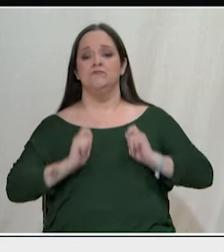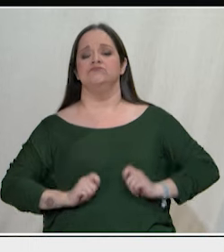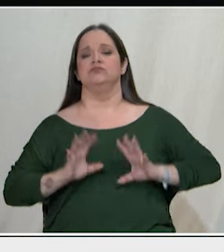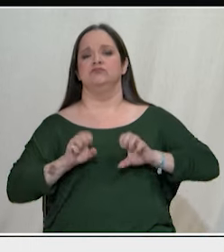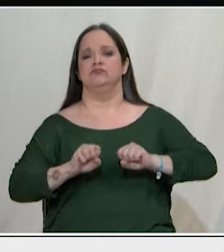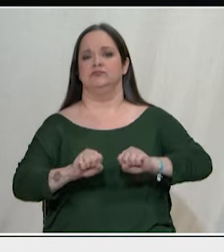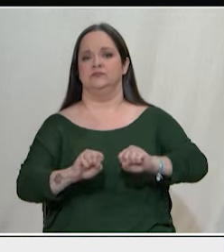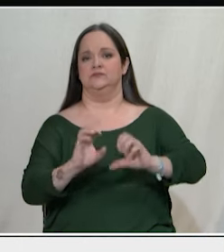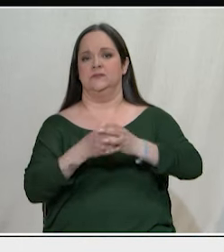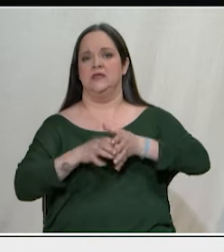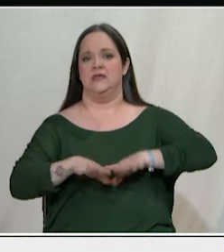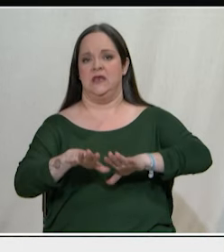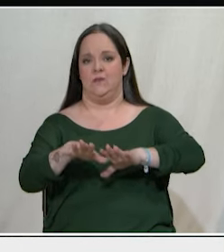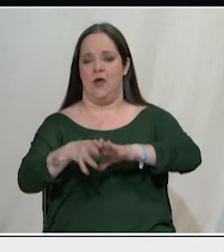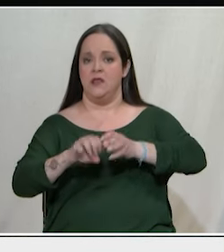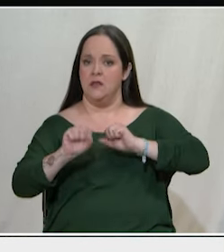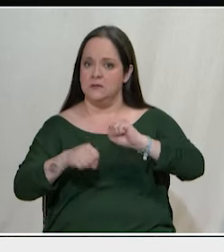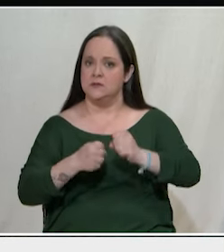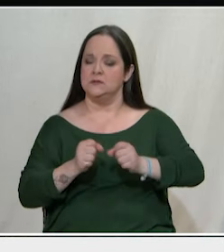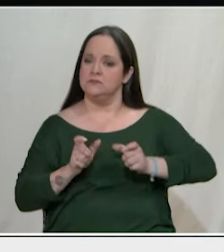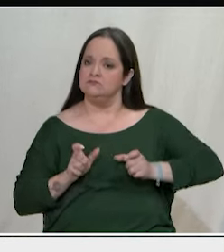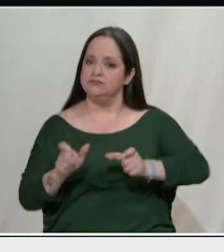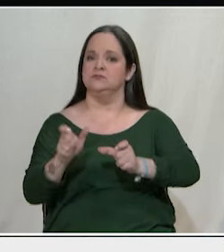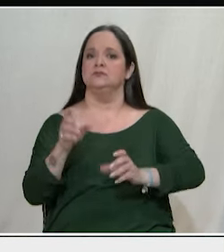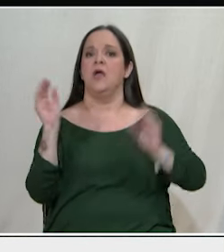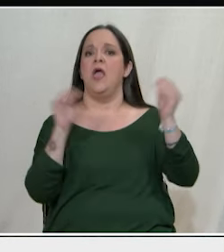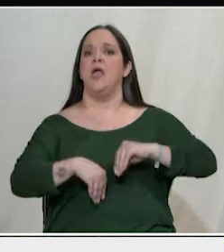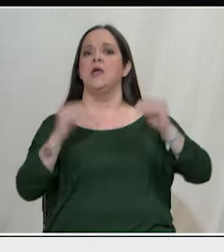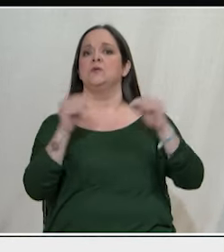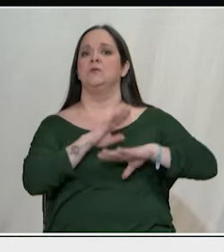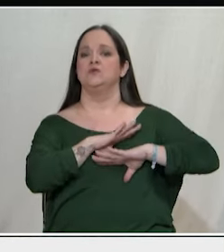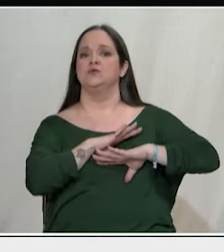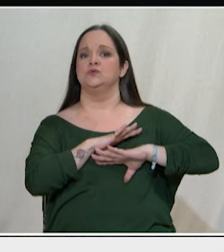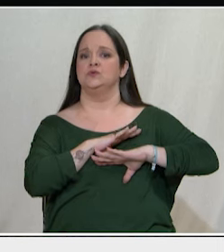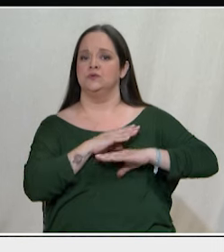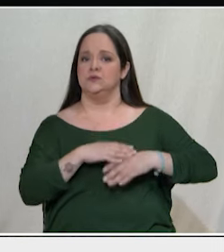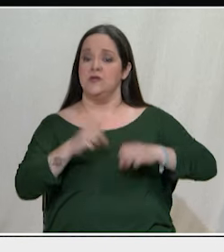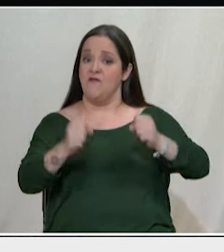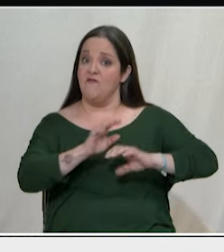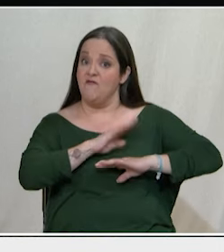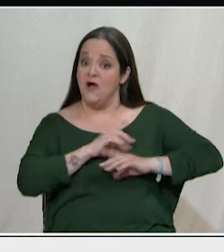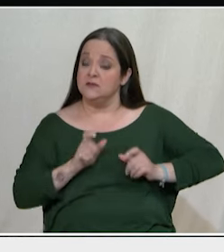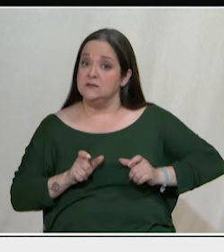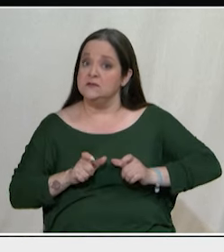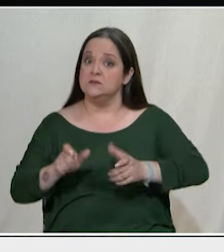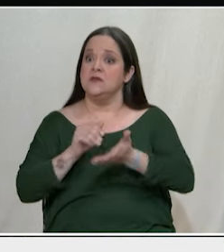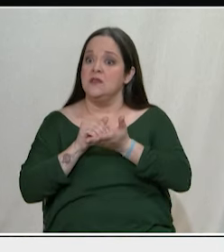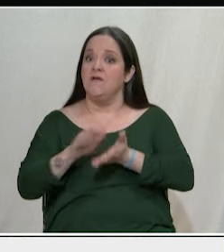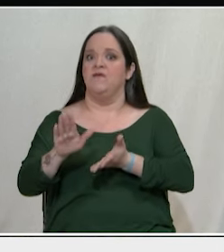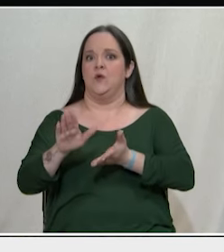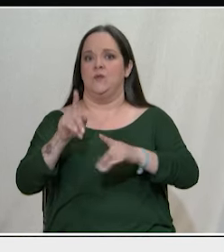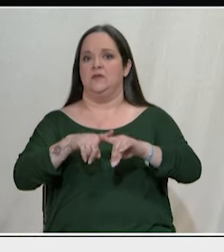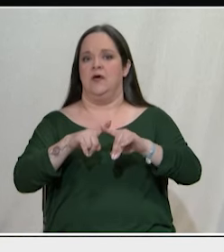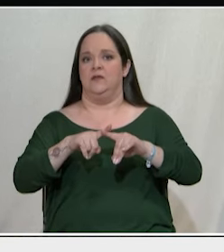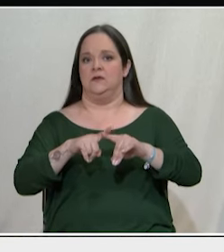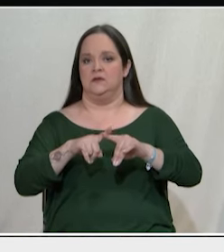Να παλέψουμε ενάντια στους εξοπλισμούς. Να παλέψουμε για να φύγουν οι βάσεις. Να παλέψουμε για να μην υπάρχει ο εφιάλτης των πυρηνικών